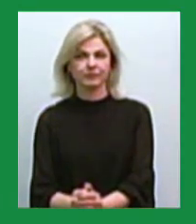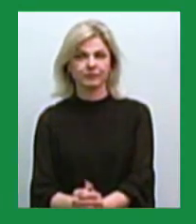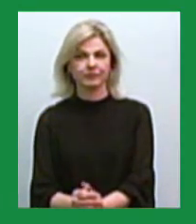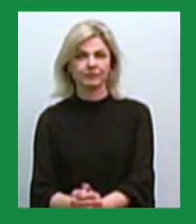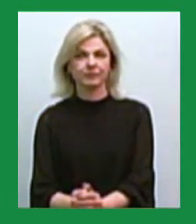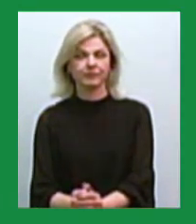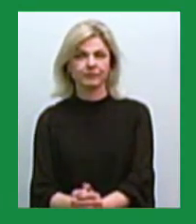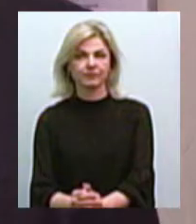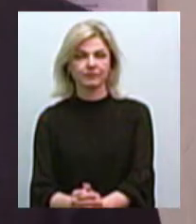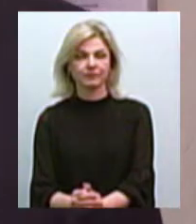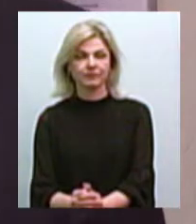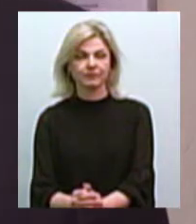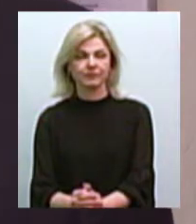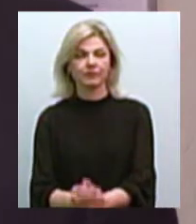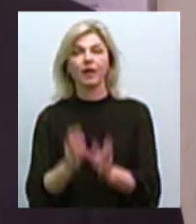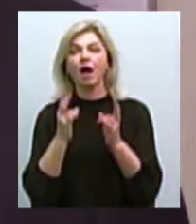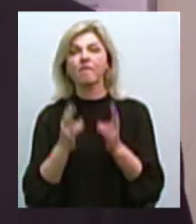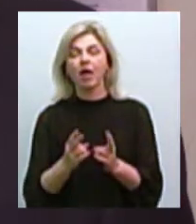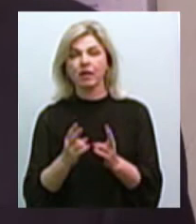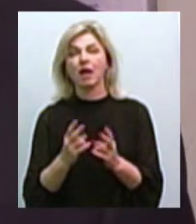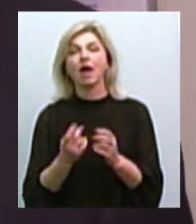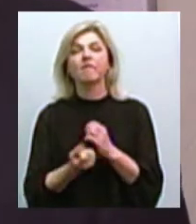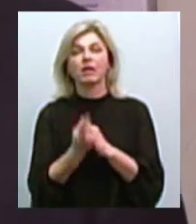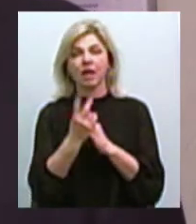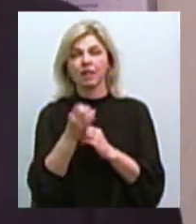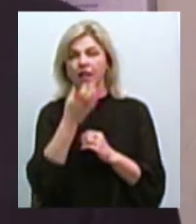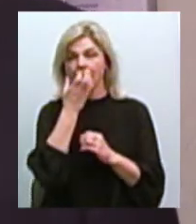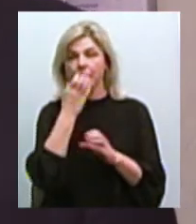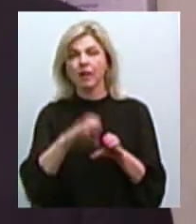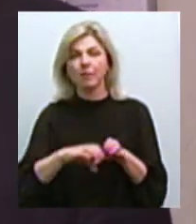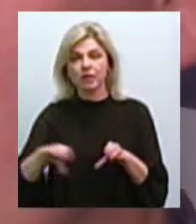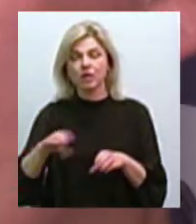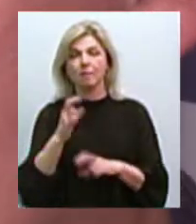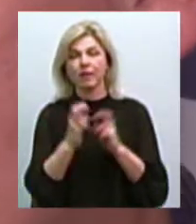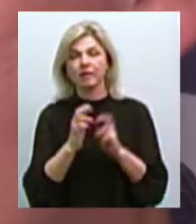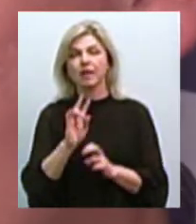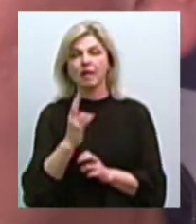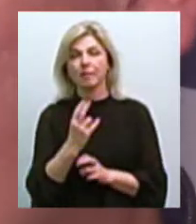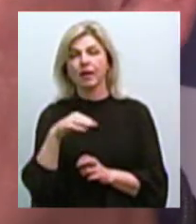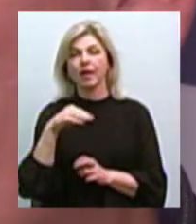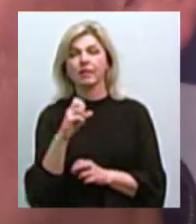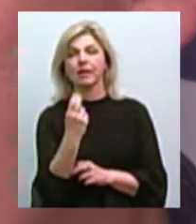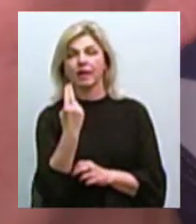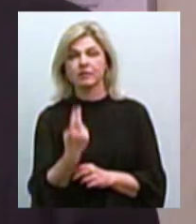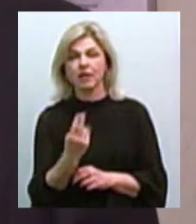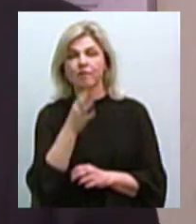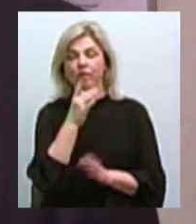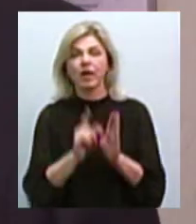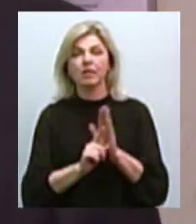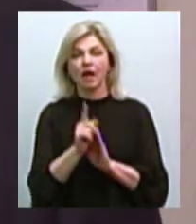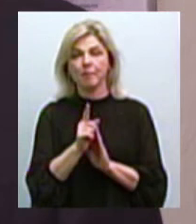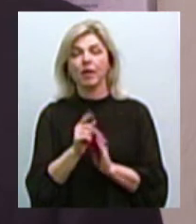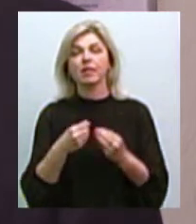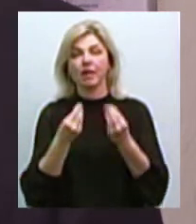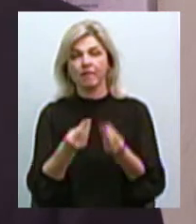Музика Аварії, які виникали на тепломережах підприємства «Миколаївська теплоелектроцентраль» під час запуску тепла у